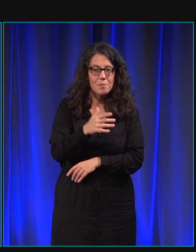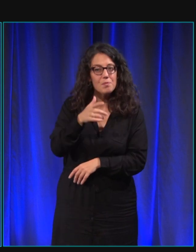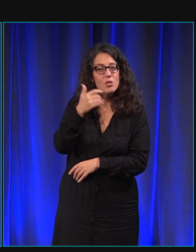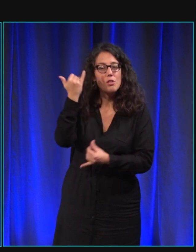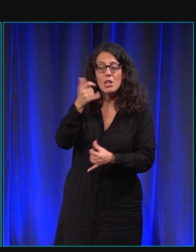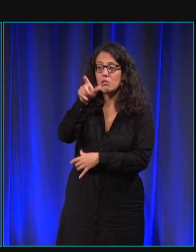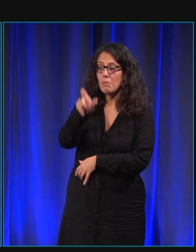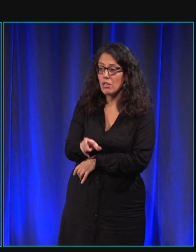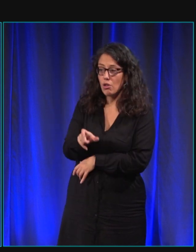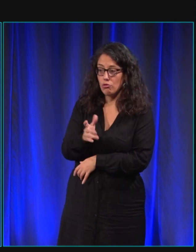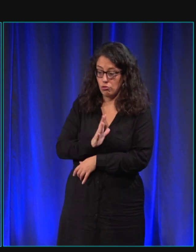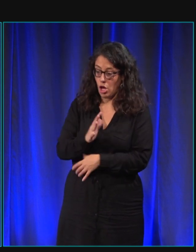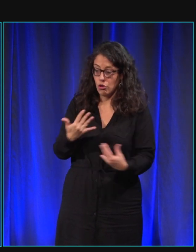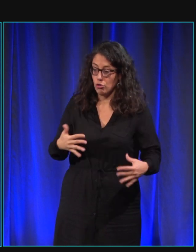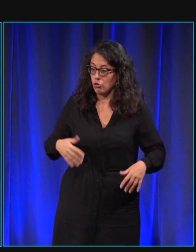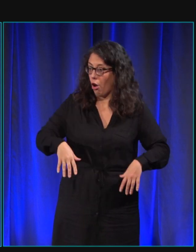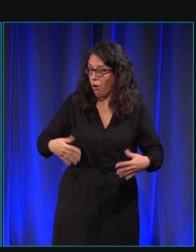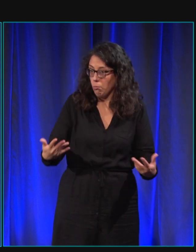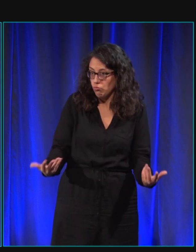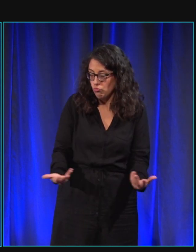déjà un chien et qui